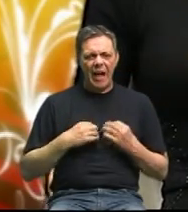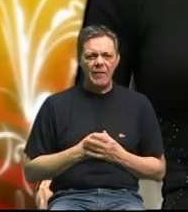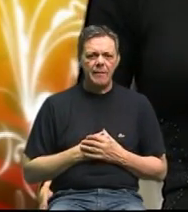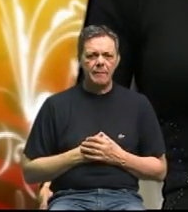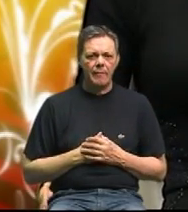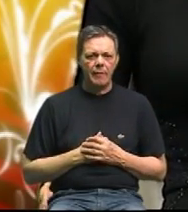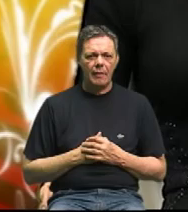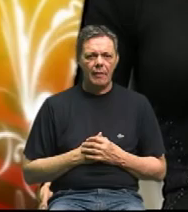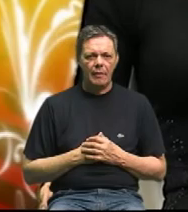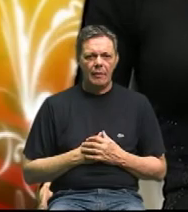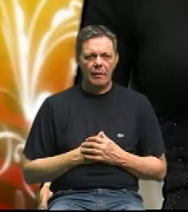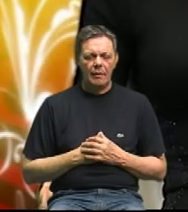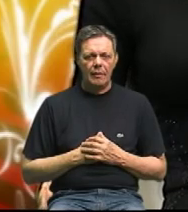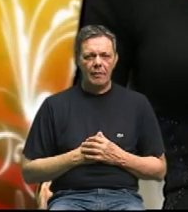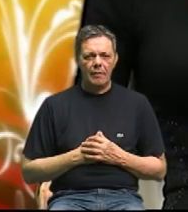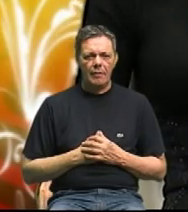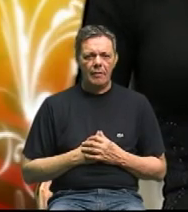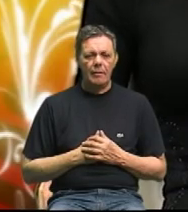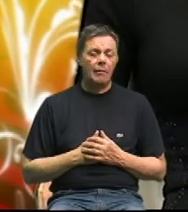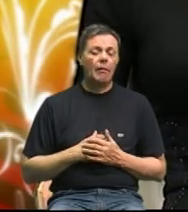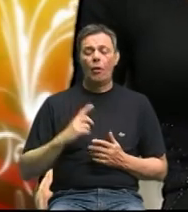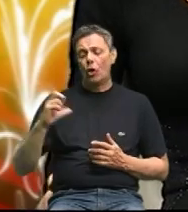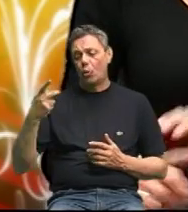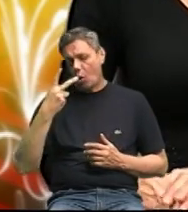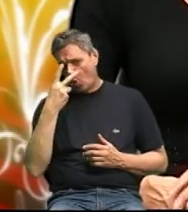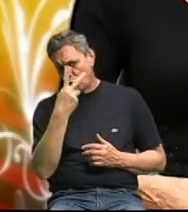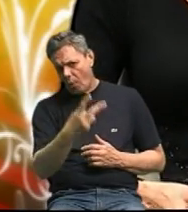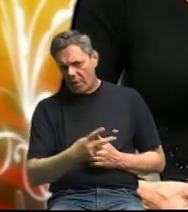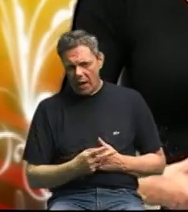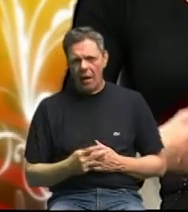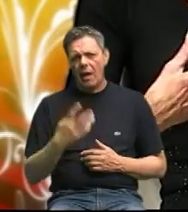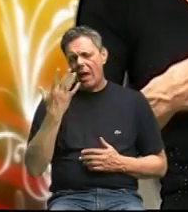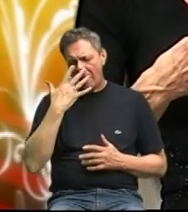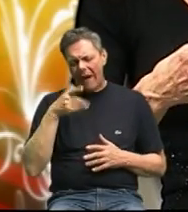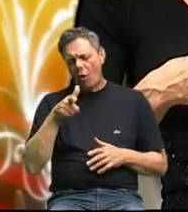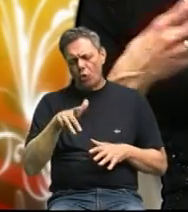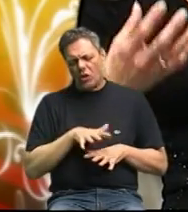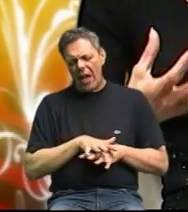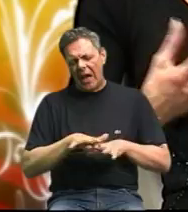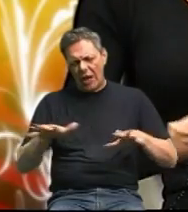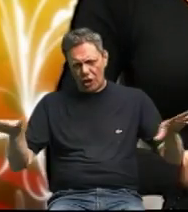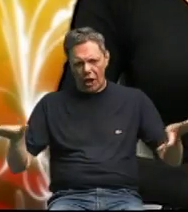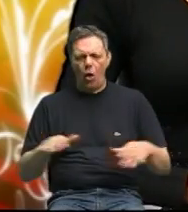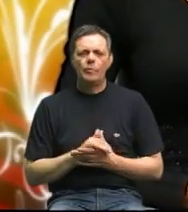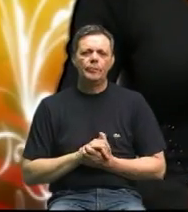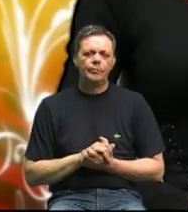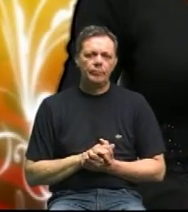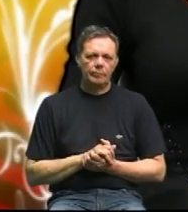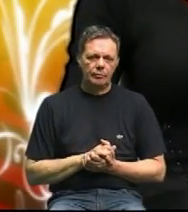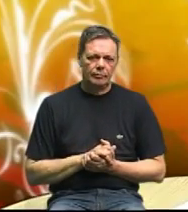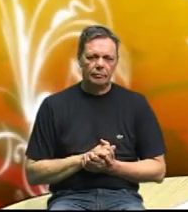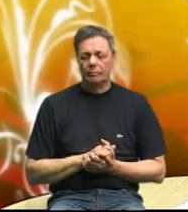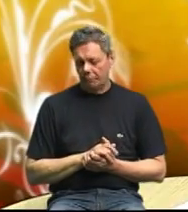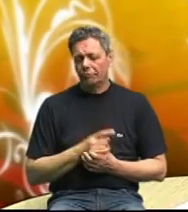svi vidija drugi ljudi i tako se raširilo ovaj zdrav marketing od